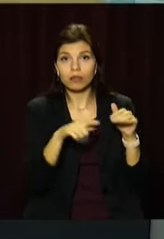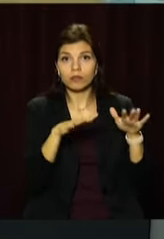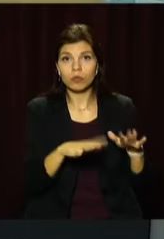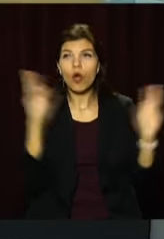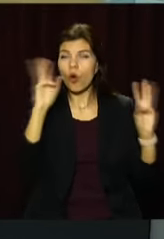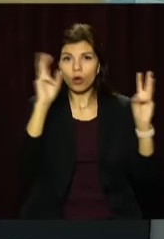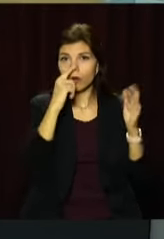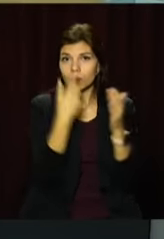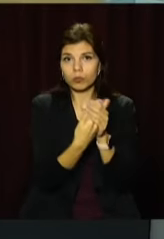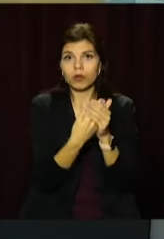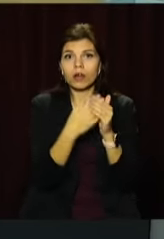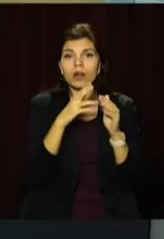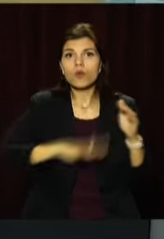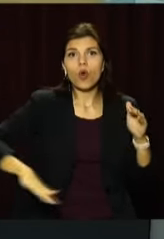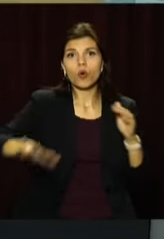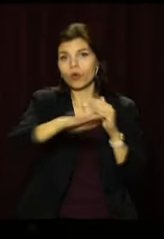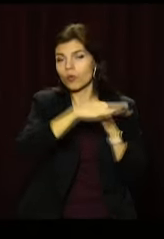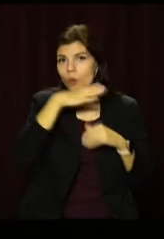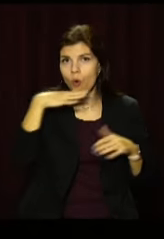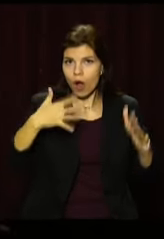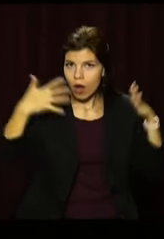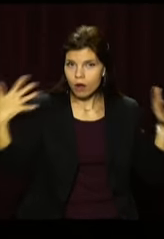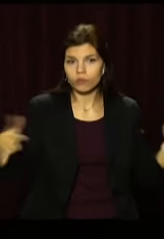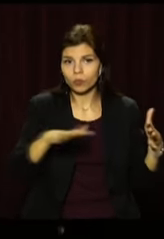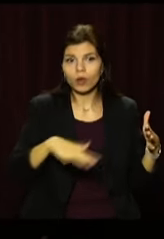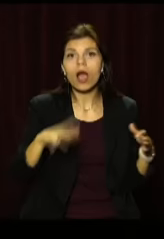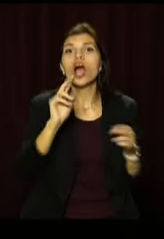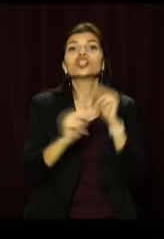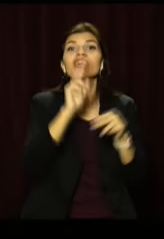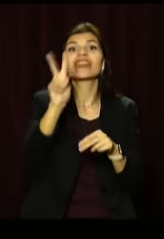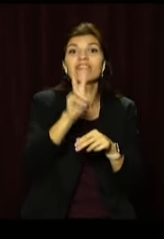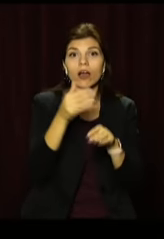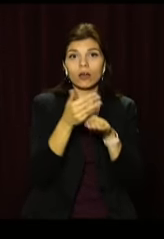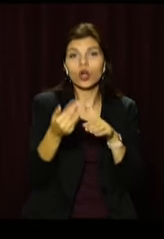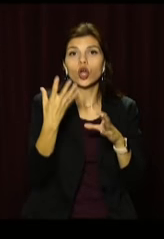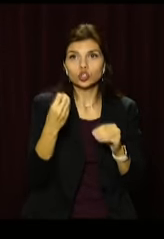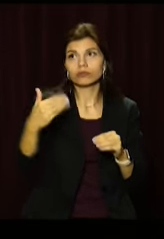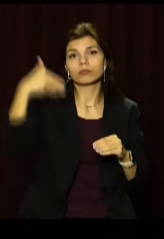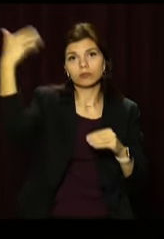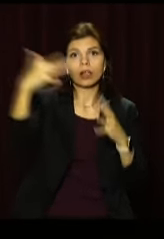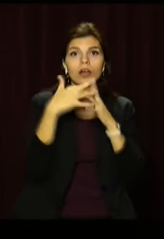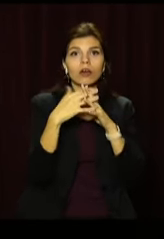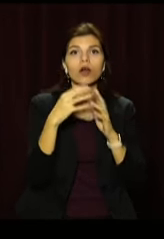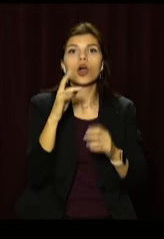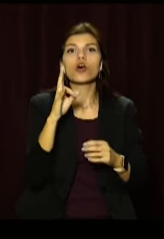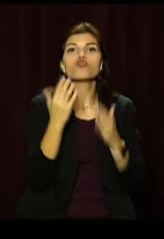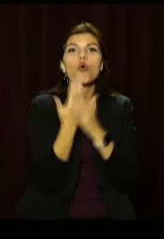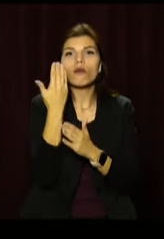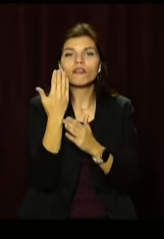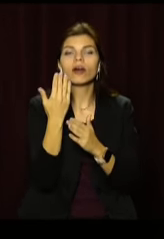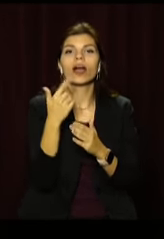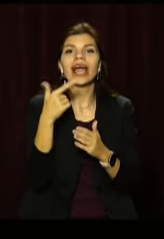знищив майже півсотні квадратів покрівлі. А двома годинами пізніше спалахнув житловий будинок у селі Новогригорівка